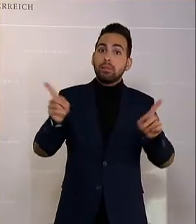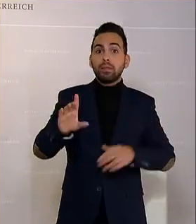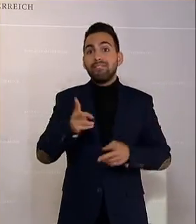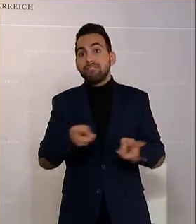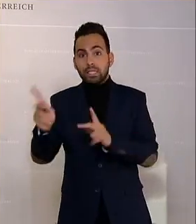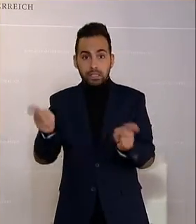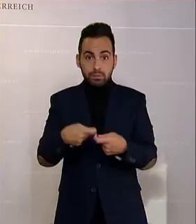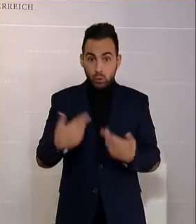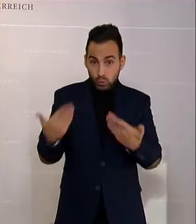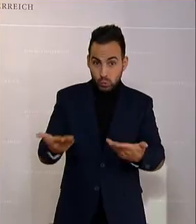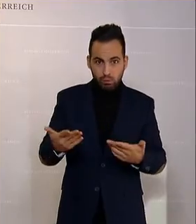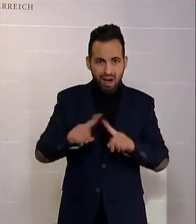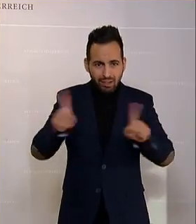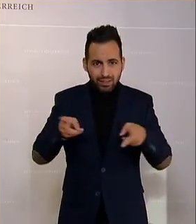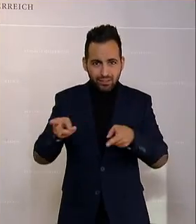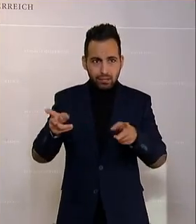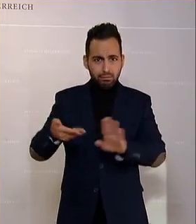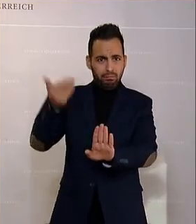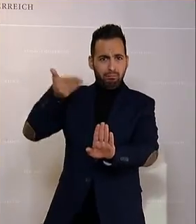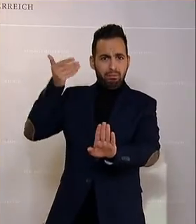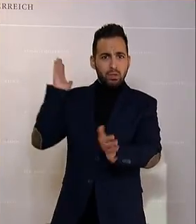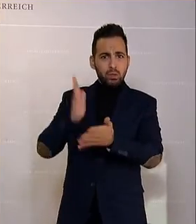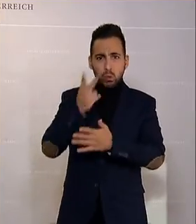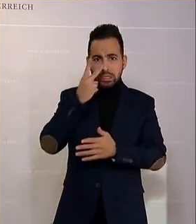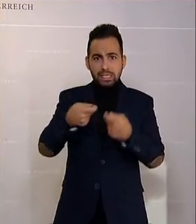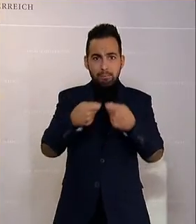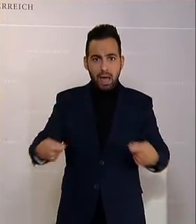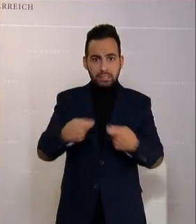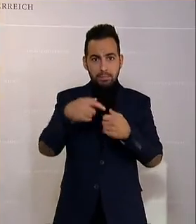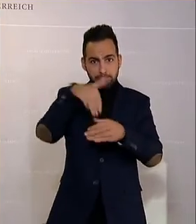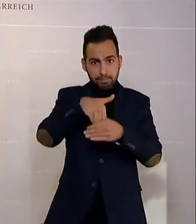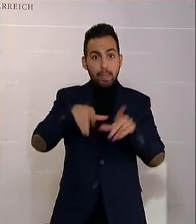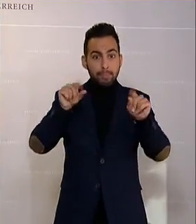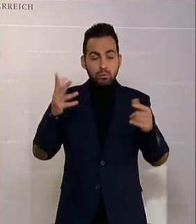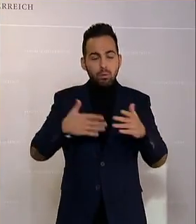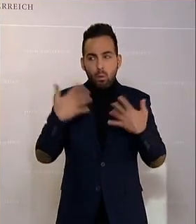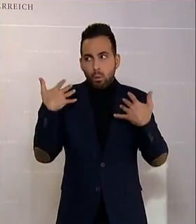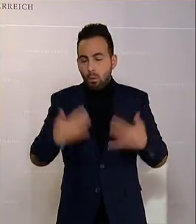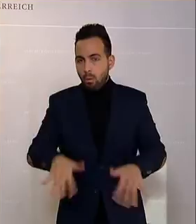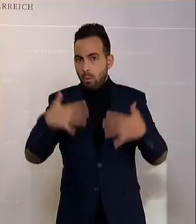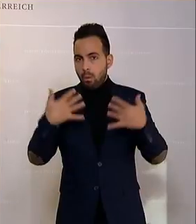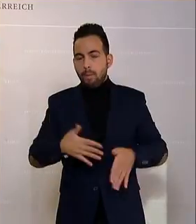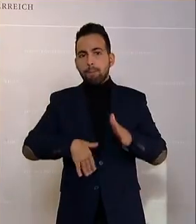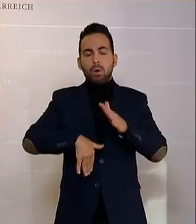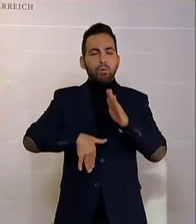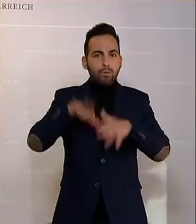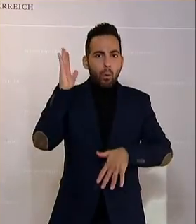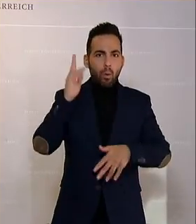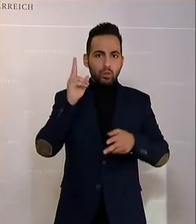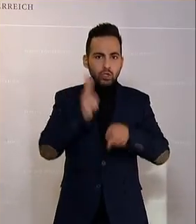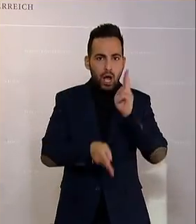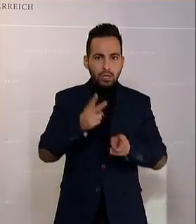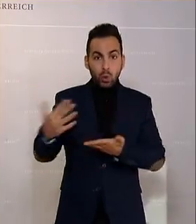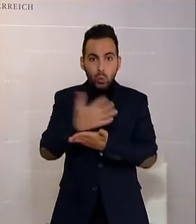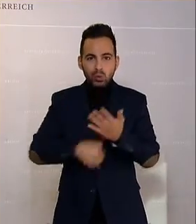die hat sich schon in der Vergangenheit als jene Maßnahme erwiesen, die unterm Strich betrachtet mehr Schaden anrichtet als Nutzen. Dieser